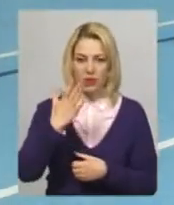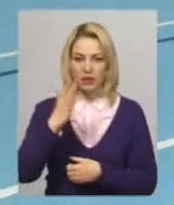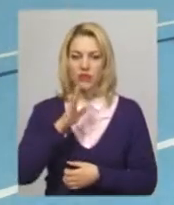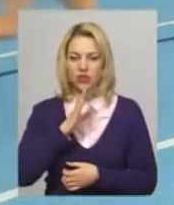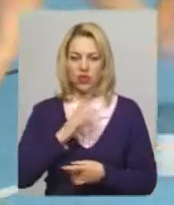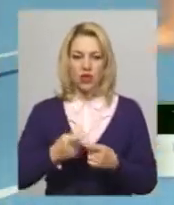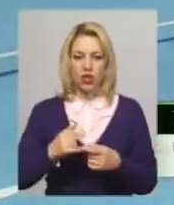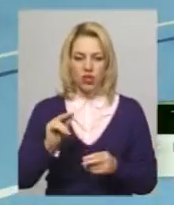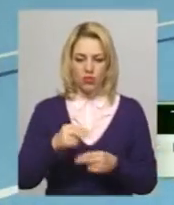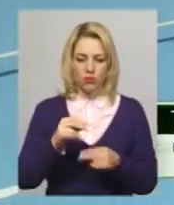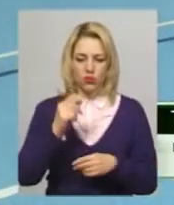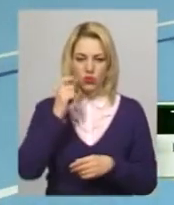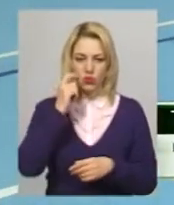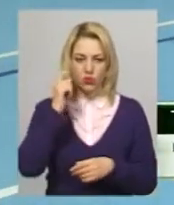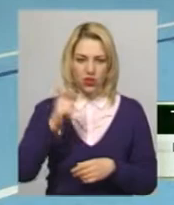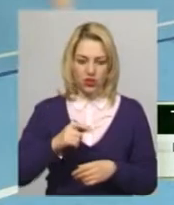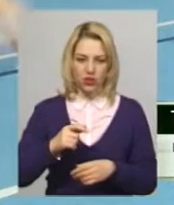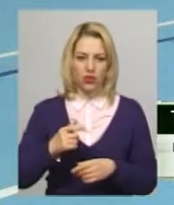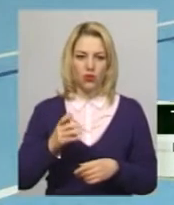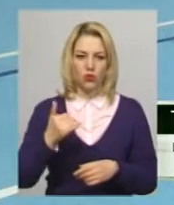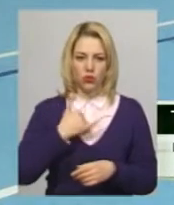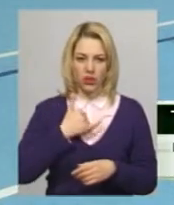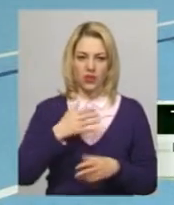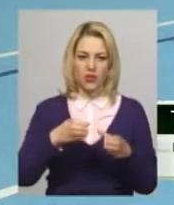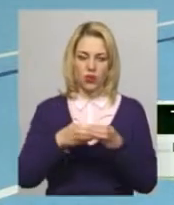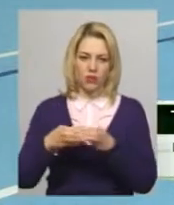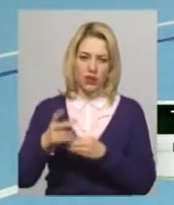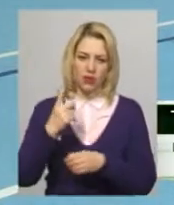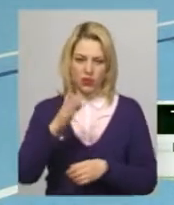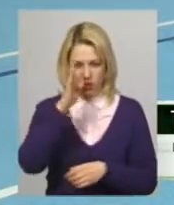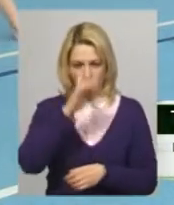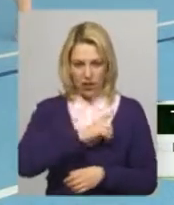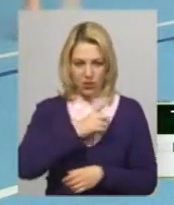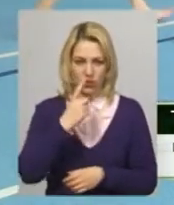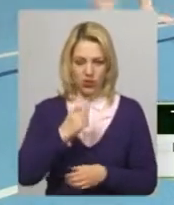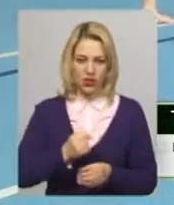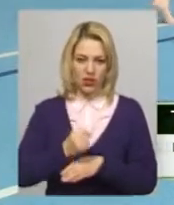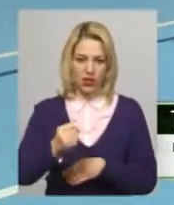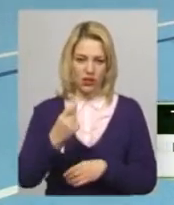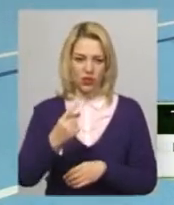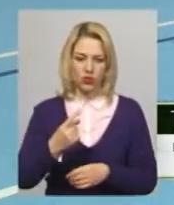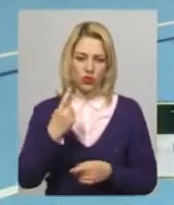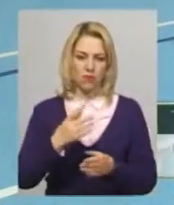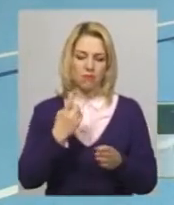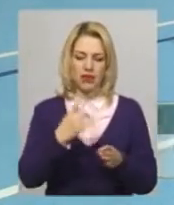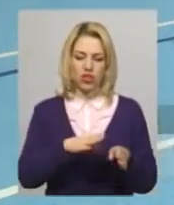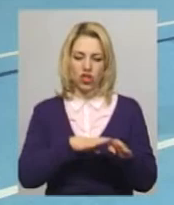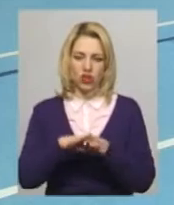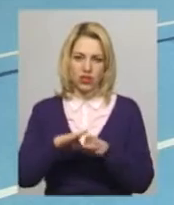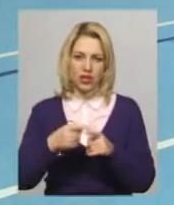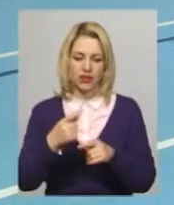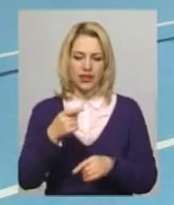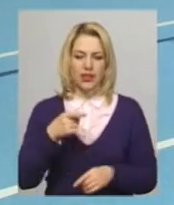України у нас команда. Це один майстер, один кандидат, один першорозрядник 2007